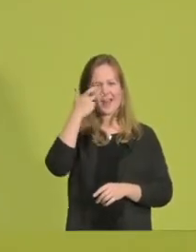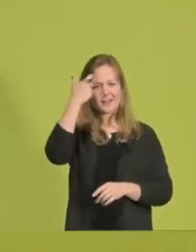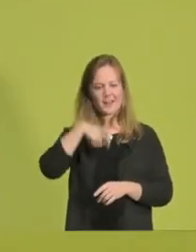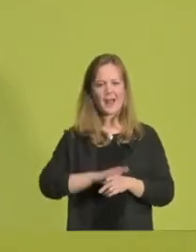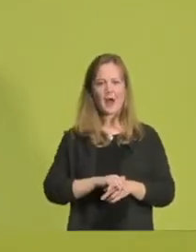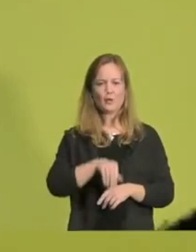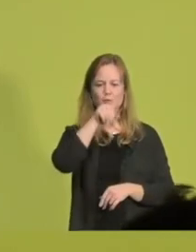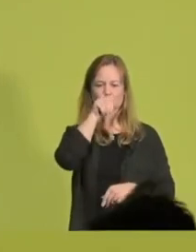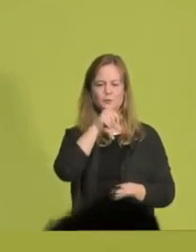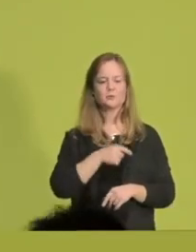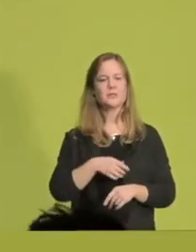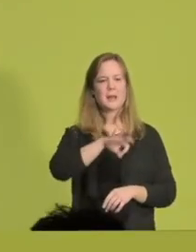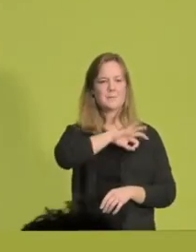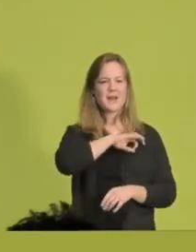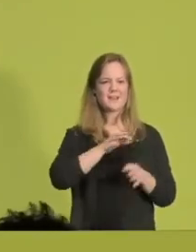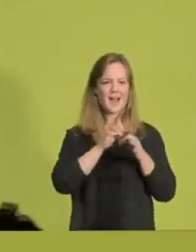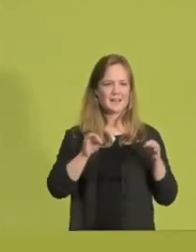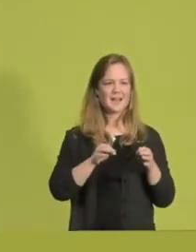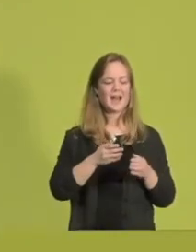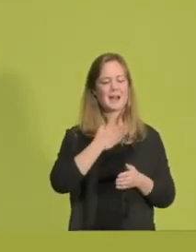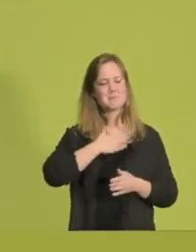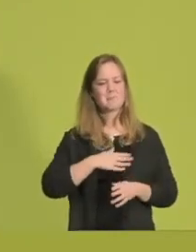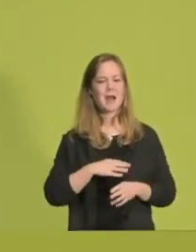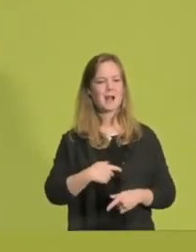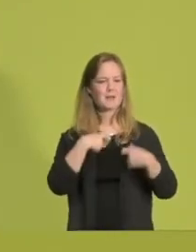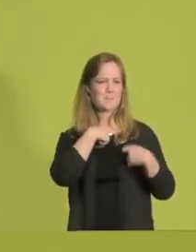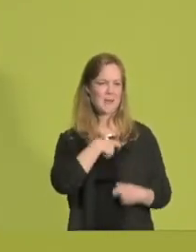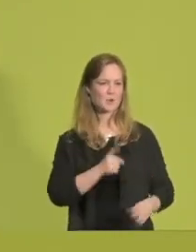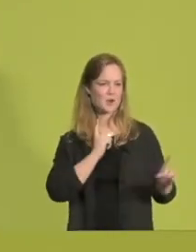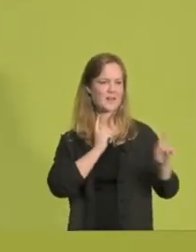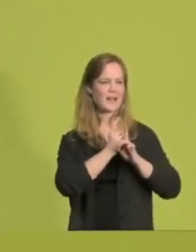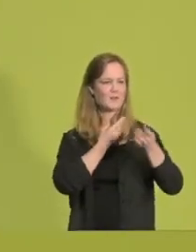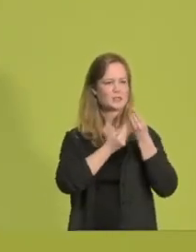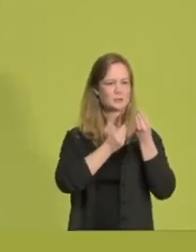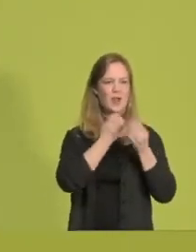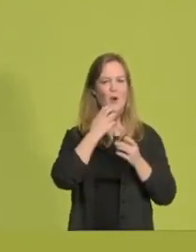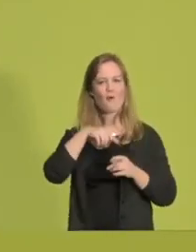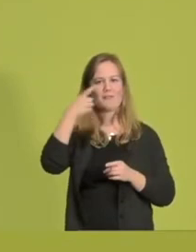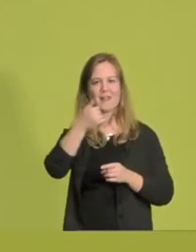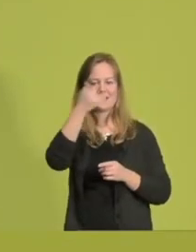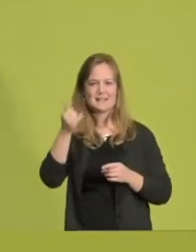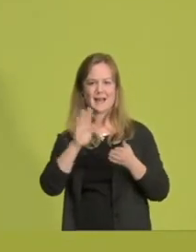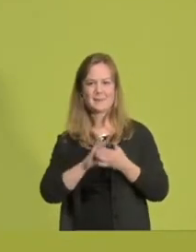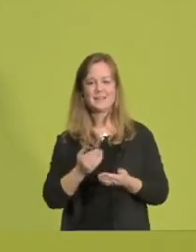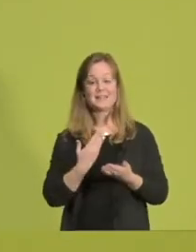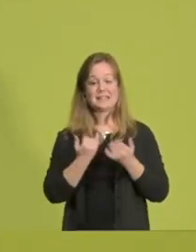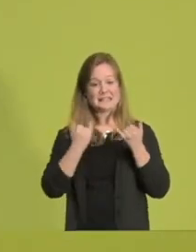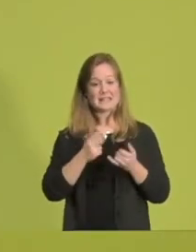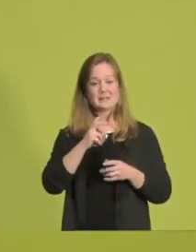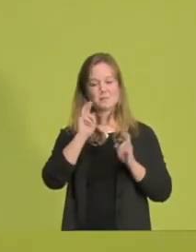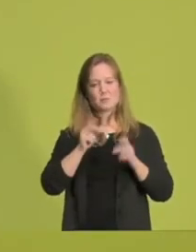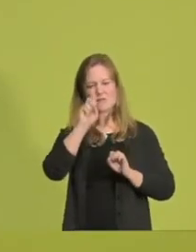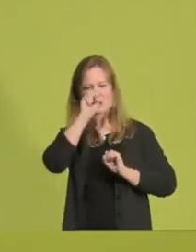Gespräche. All das ist jetzt nicht möglich, aber das wird im nächsten Jahr hoffentlich wieder möglich sein. Dafür müssen wir jetzt die Pandemie engagiert bekämpfen